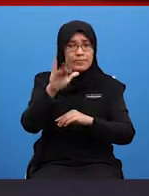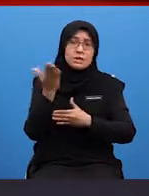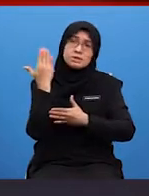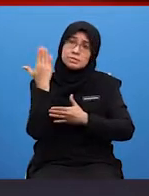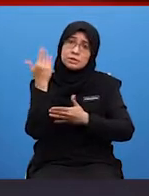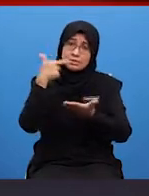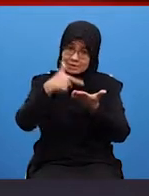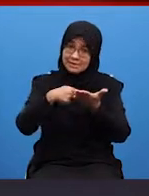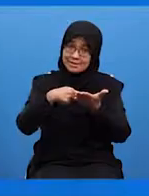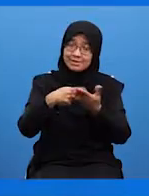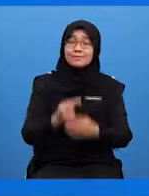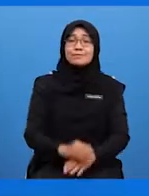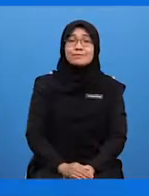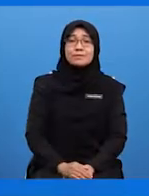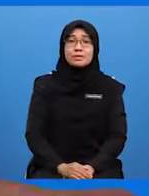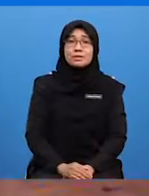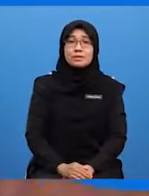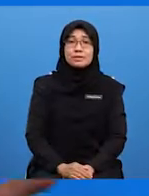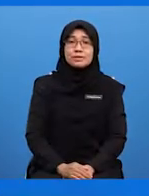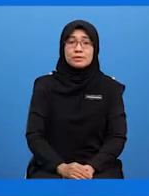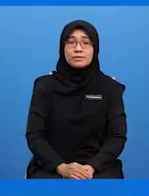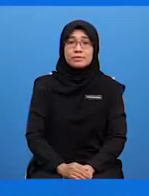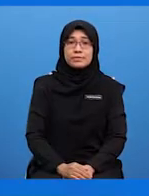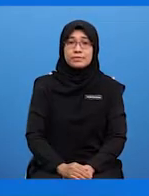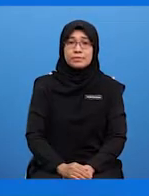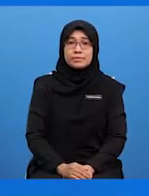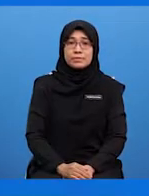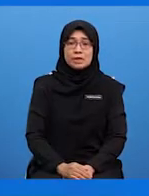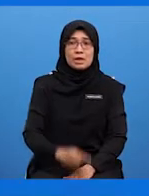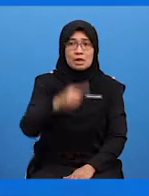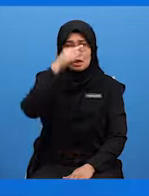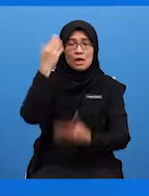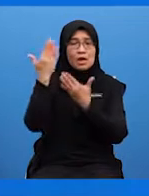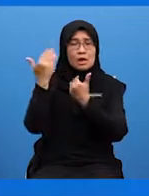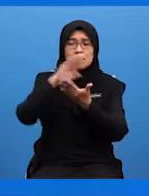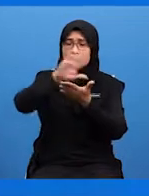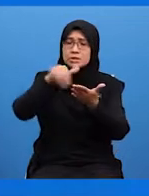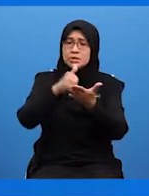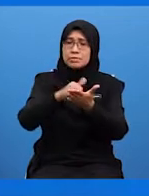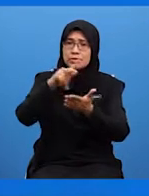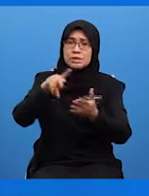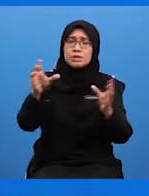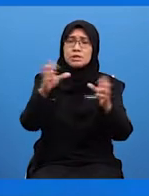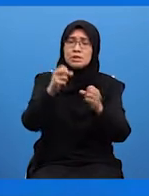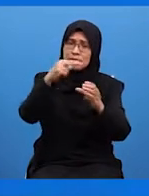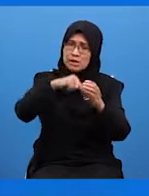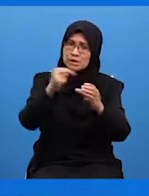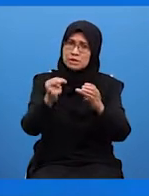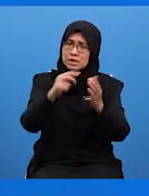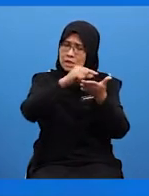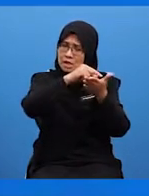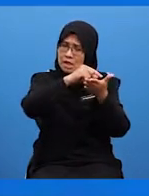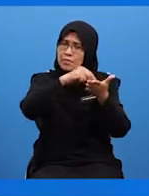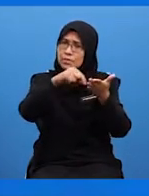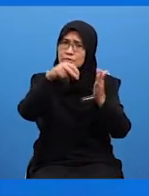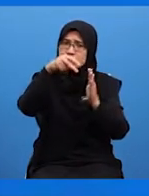Jangan langgar pantang Betul Jadi, Cikgu Don dengan pelajar di luar sana Diharapkan semua pelajar dapat menghasilkan Penulisan